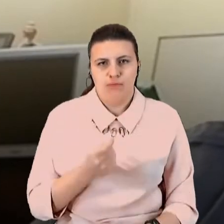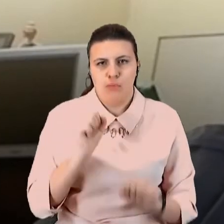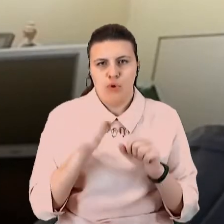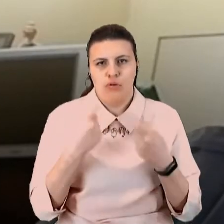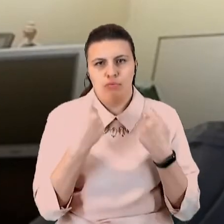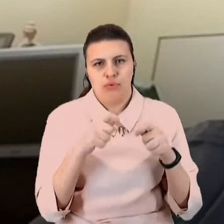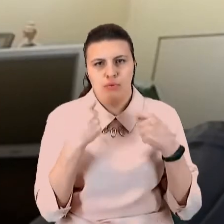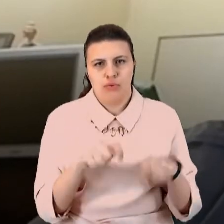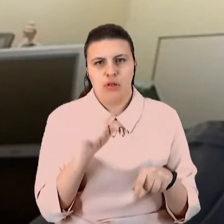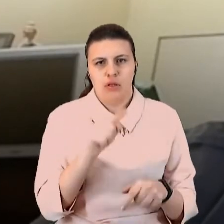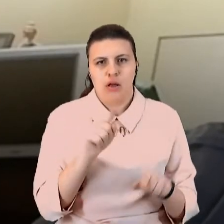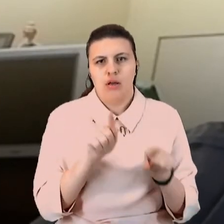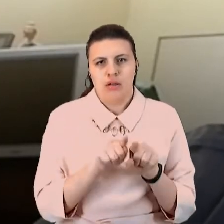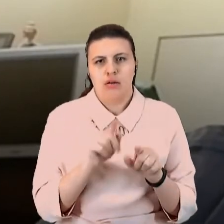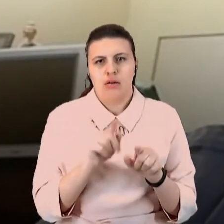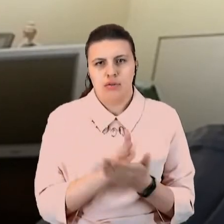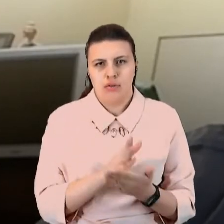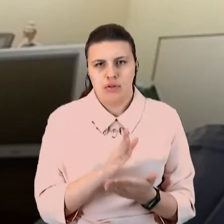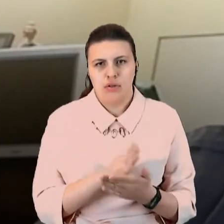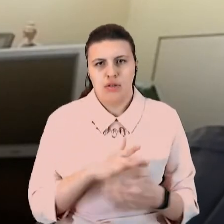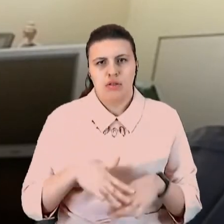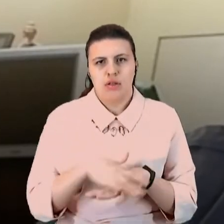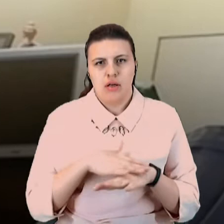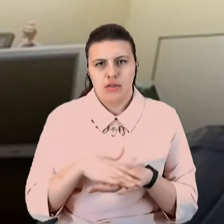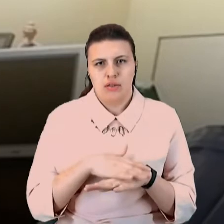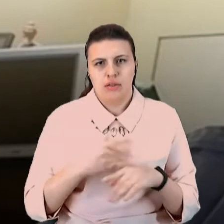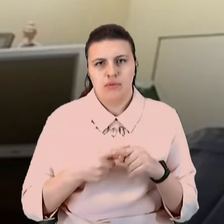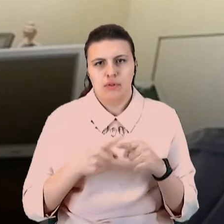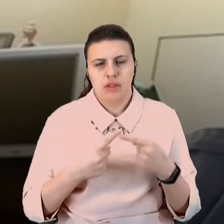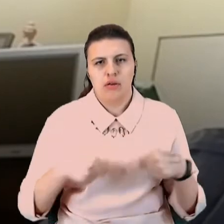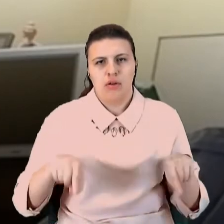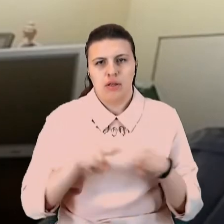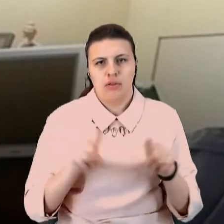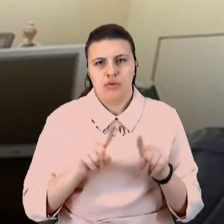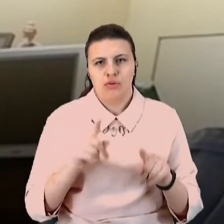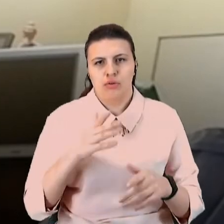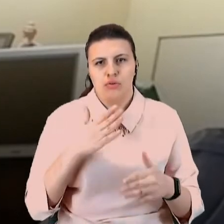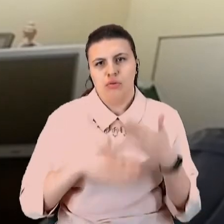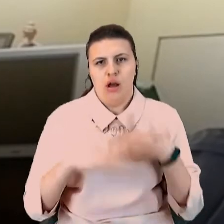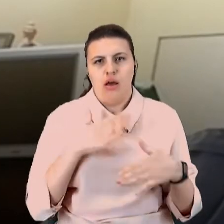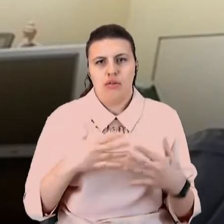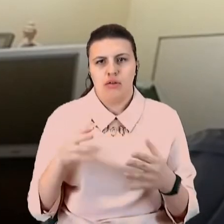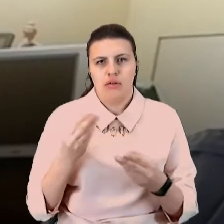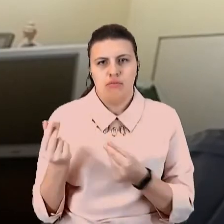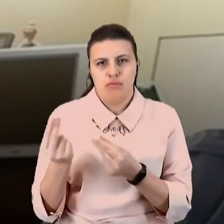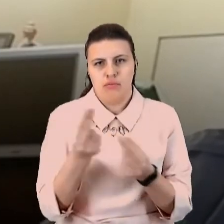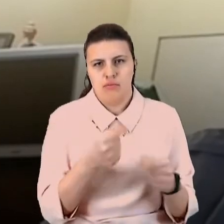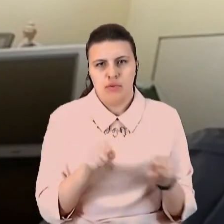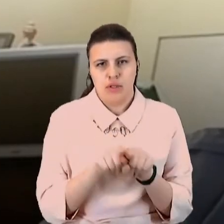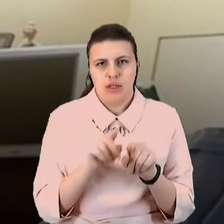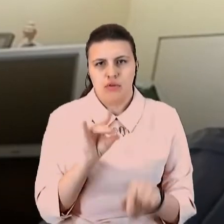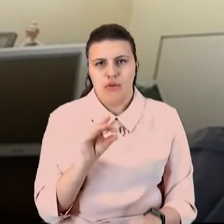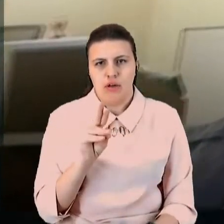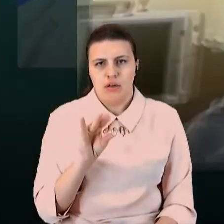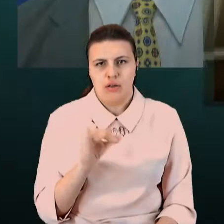контрагенти із населення, із представників цих країн, які радо скуповують подібні товари. Пане Ярославе, на ваш погляд, чи